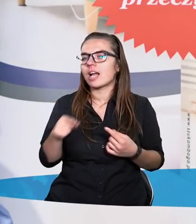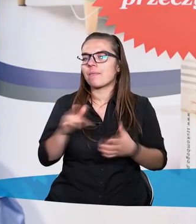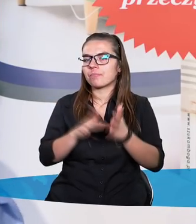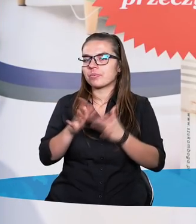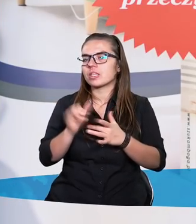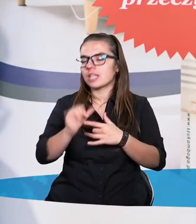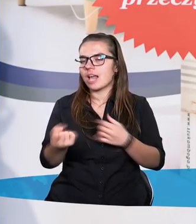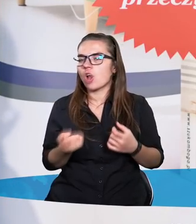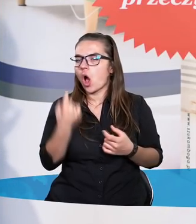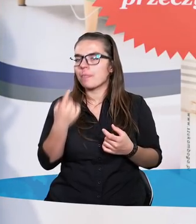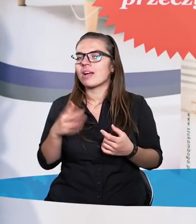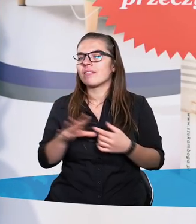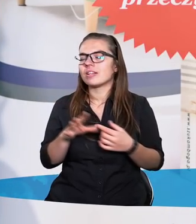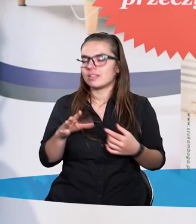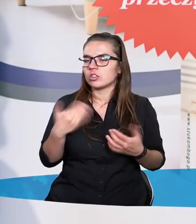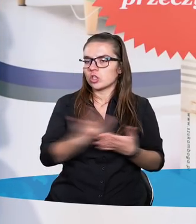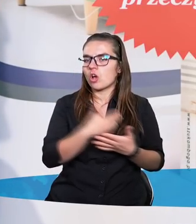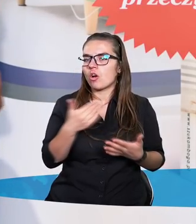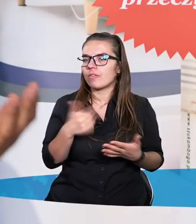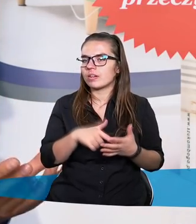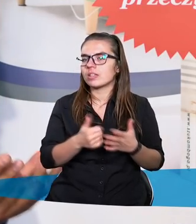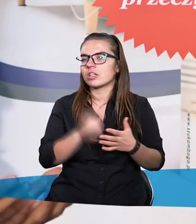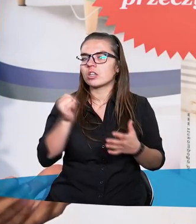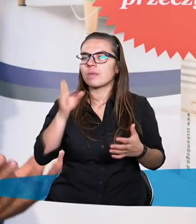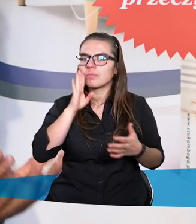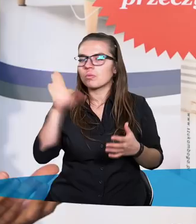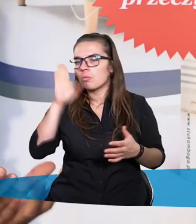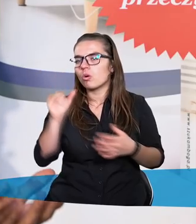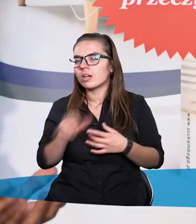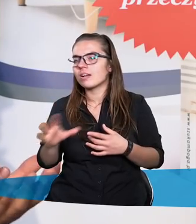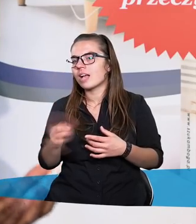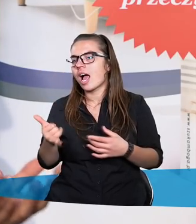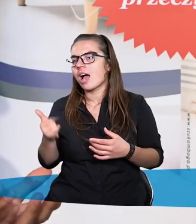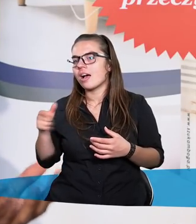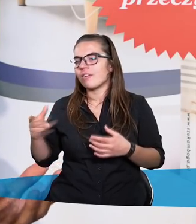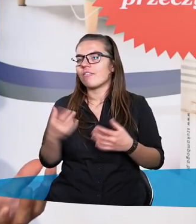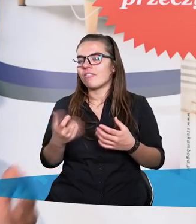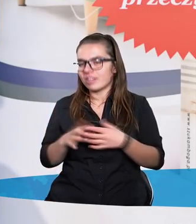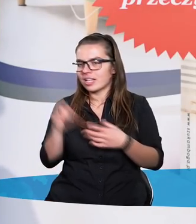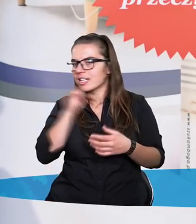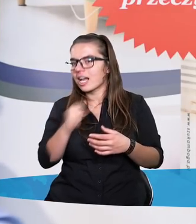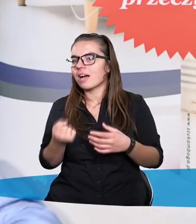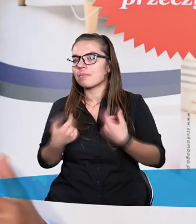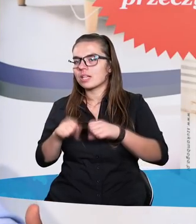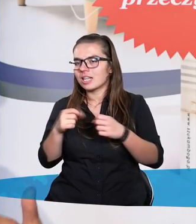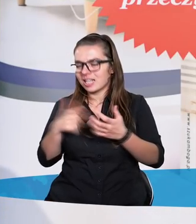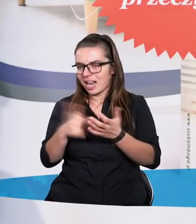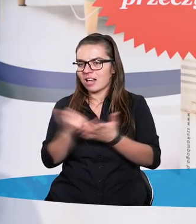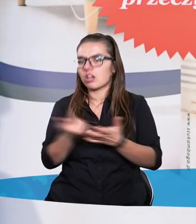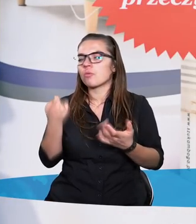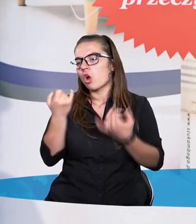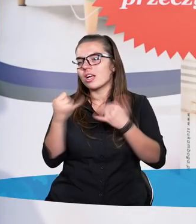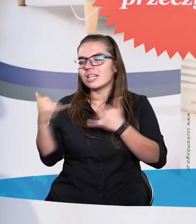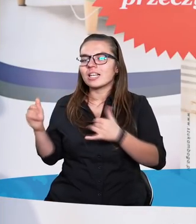sam Jezus objawiony w Nowym Testamencie, to też ten sam Bóg, który ujawnia się w Starym Testamencie, w innych może